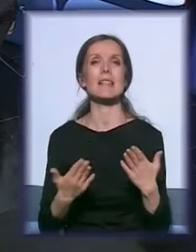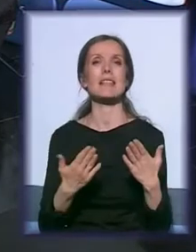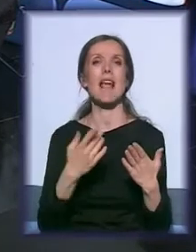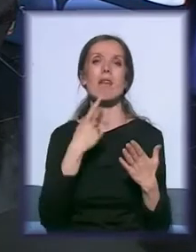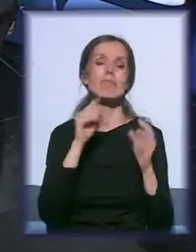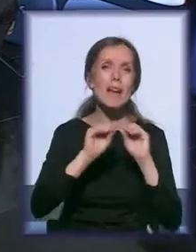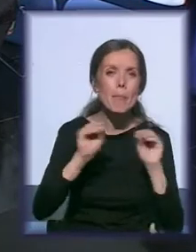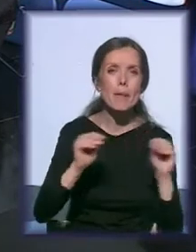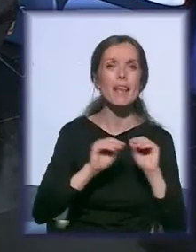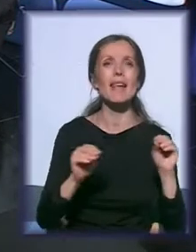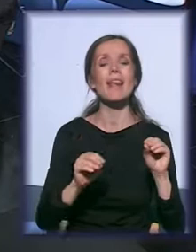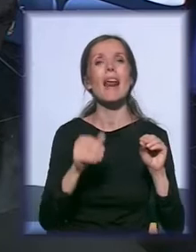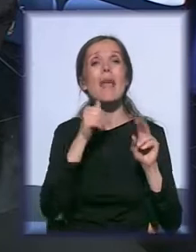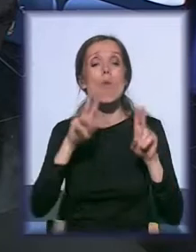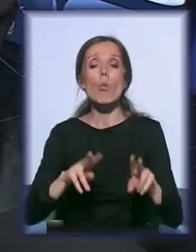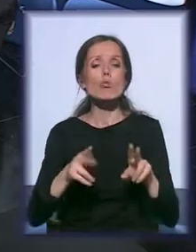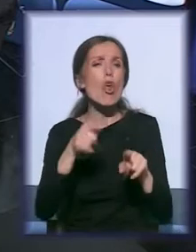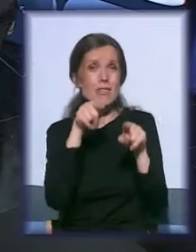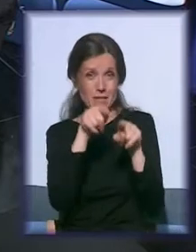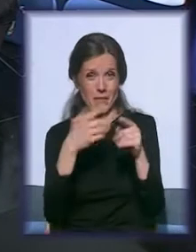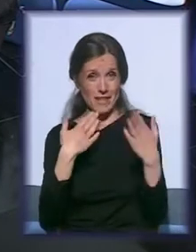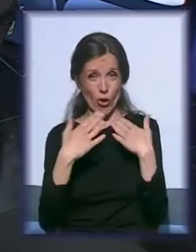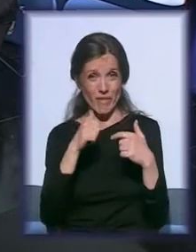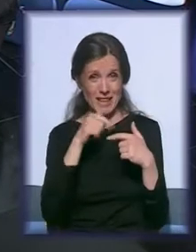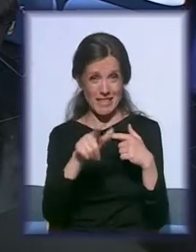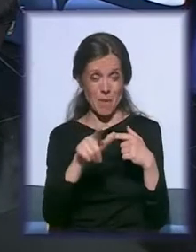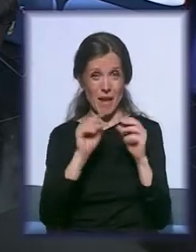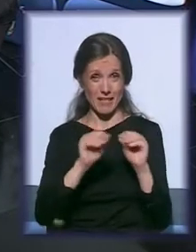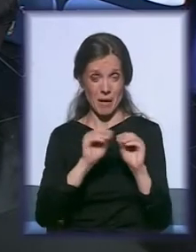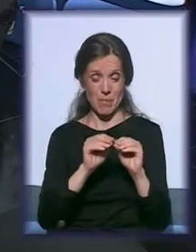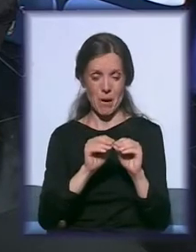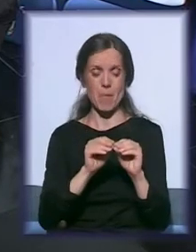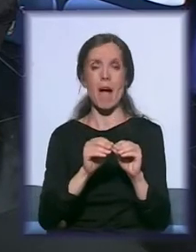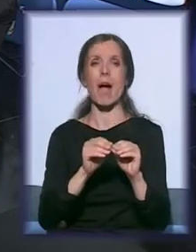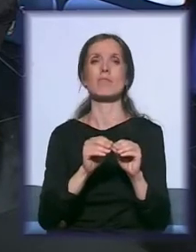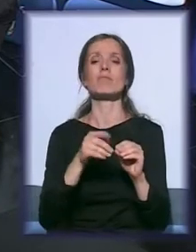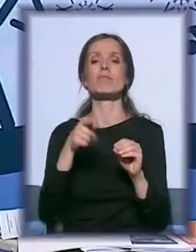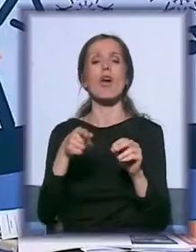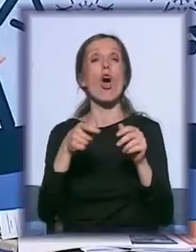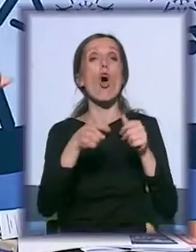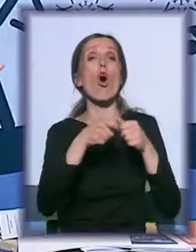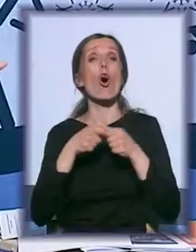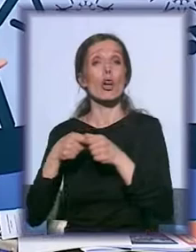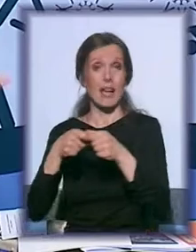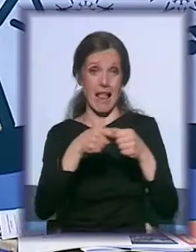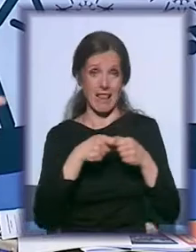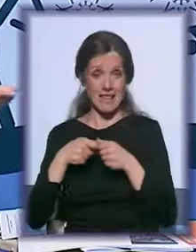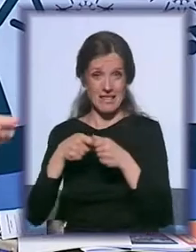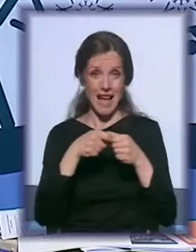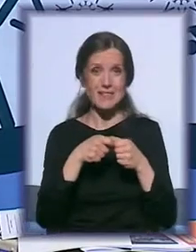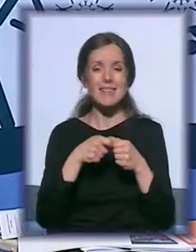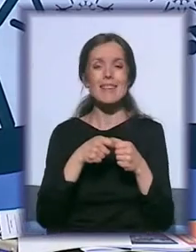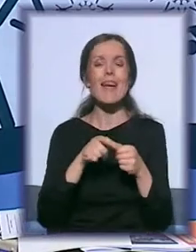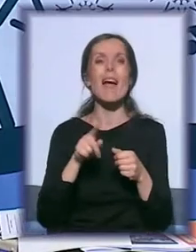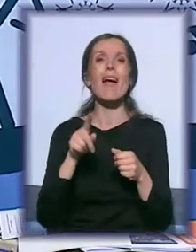tribine i mogućnosti da organizacije, kada gotovo govorimo o organizacijama koje nisu sa